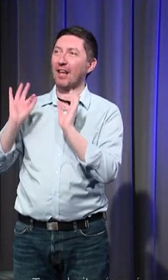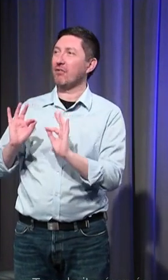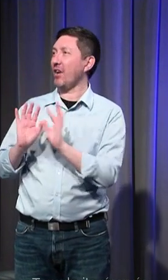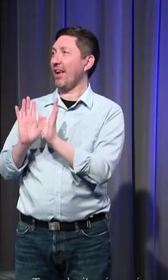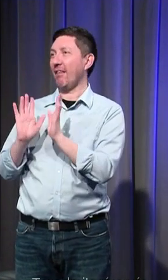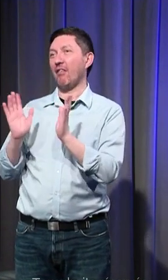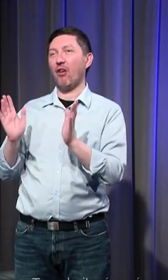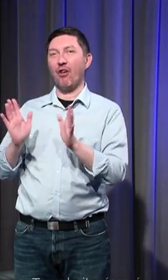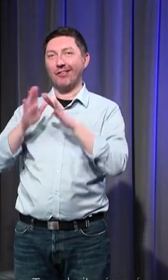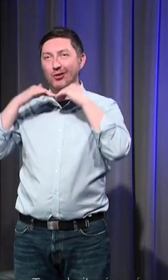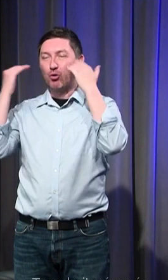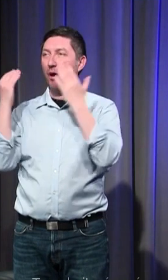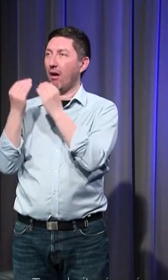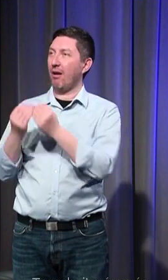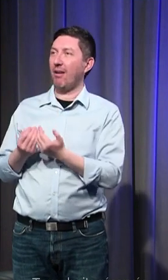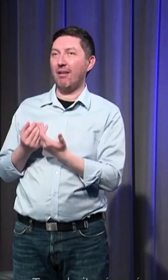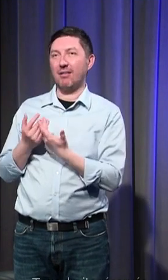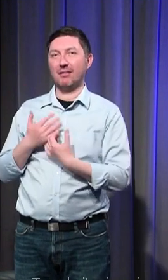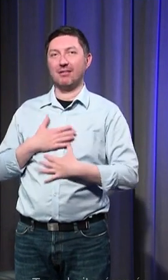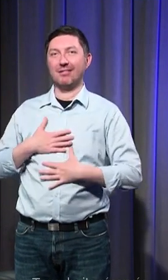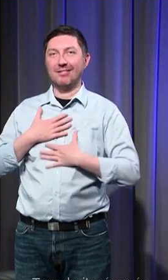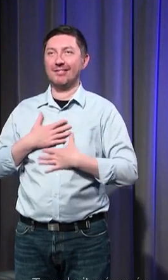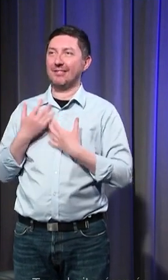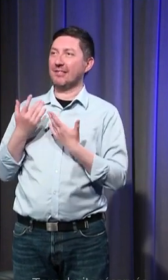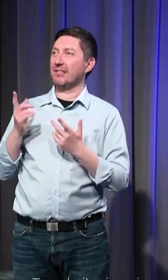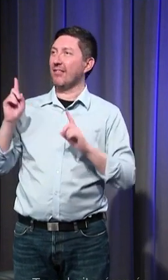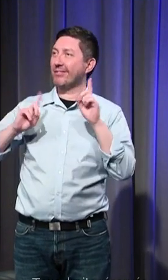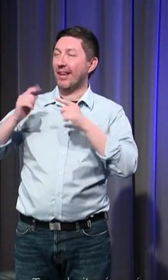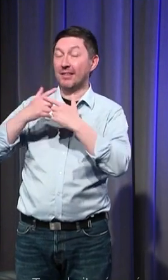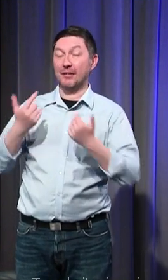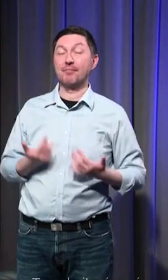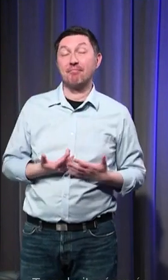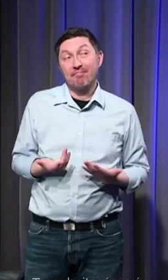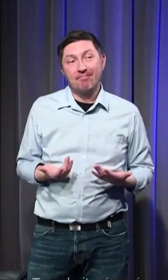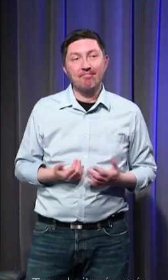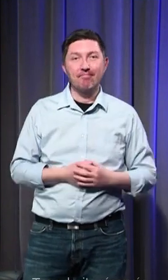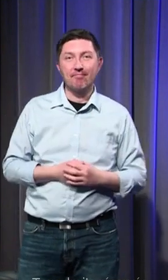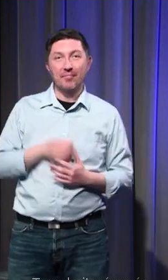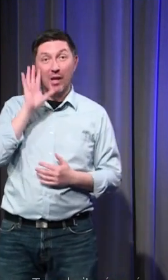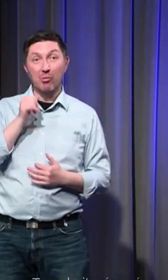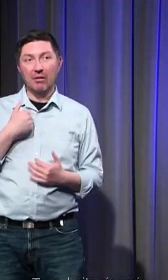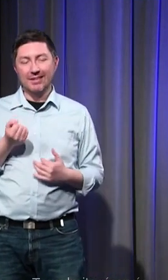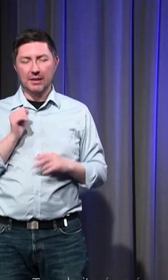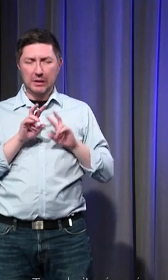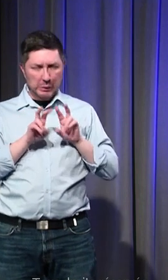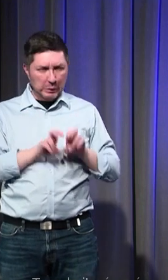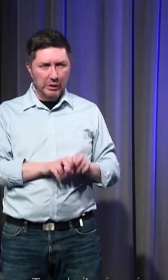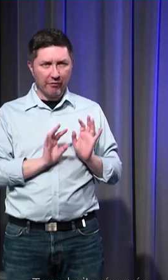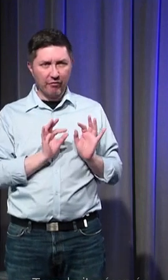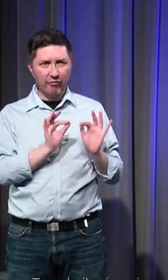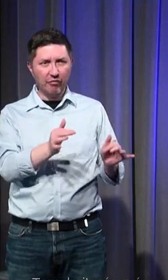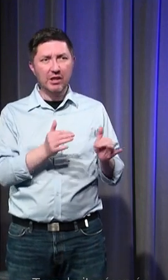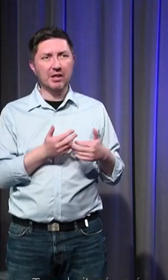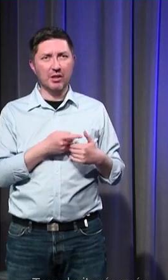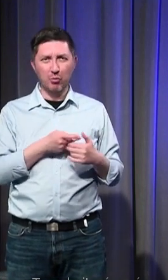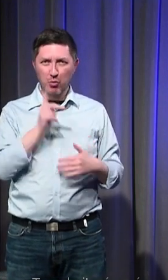des enquêtes plus pointues plus fines sur les émotions de fait des émotions comme la